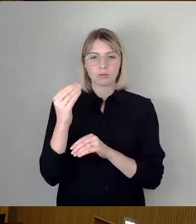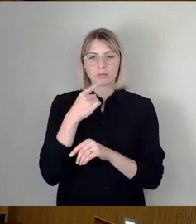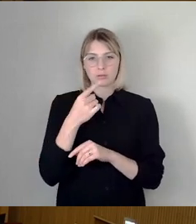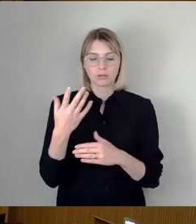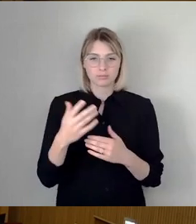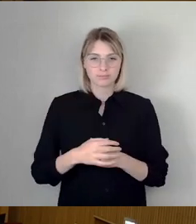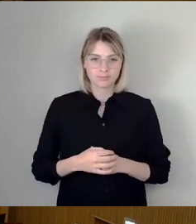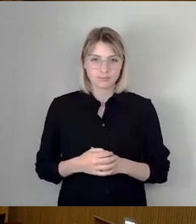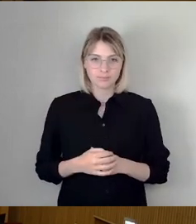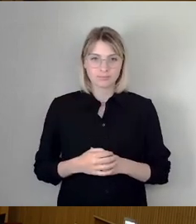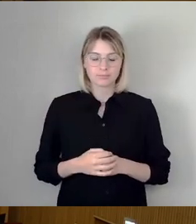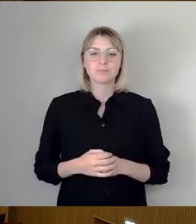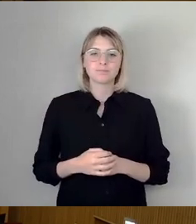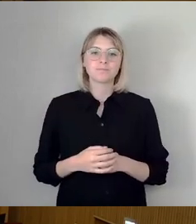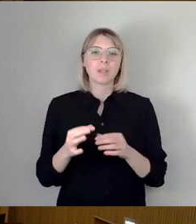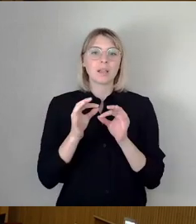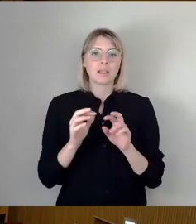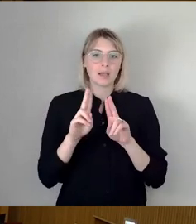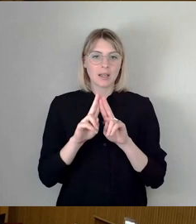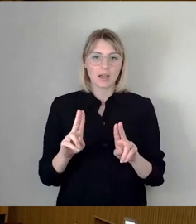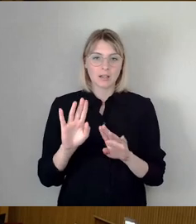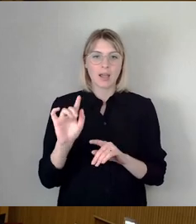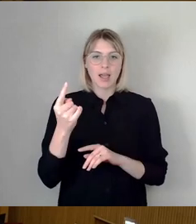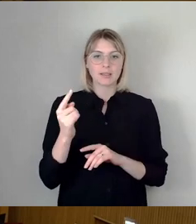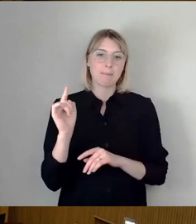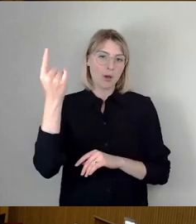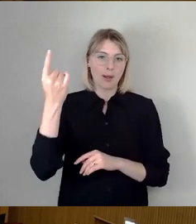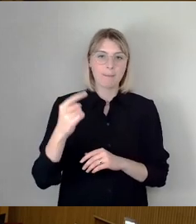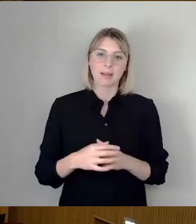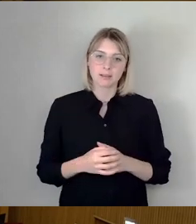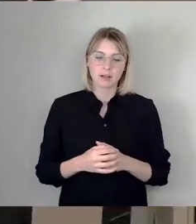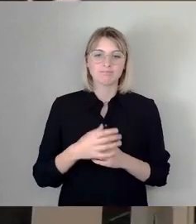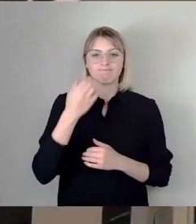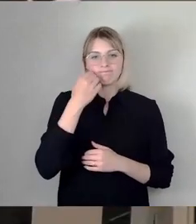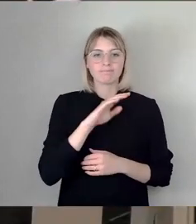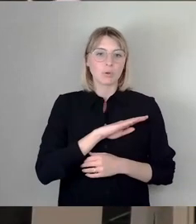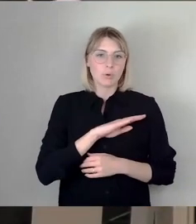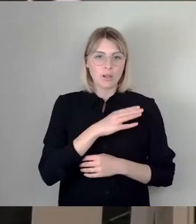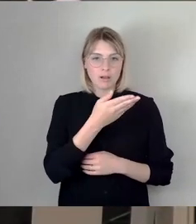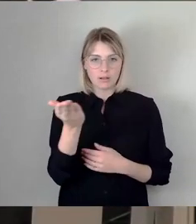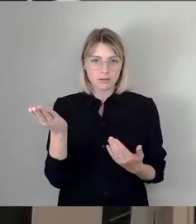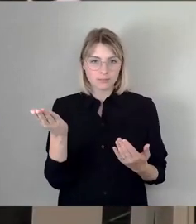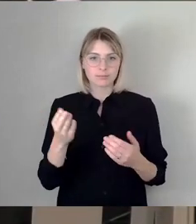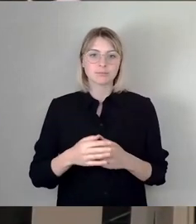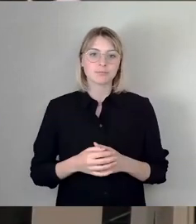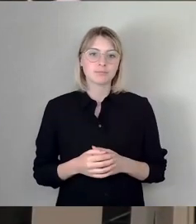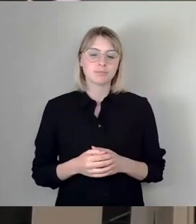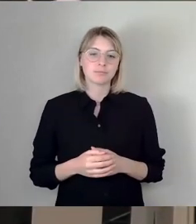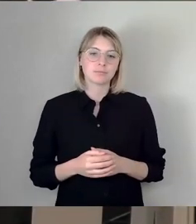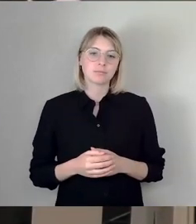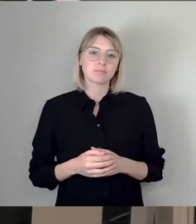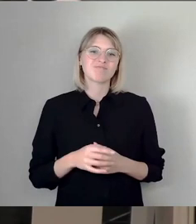Sehr geehrter Herr Erster Bürgermeister, liebe Kolleginnen und Kollegen, die Ereignisse,